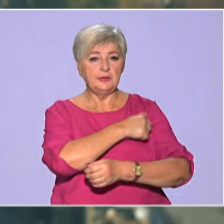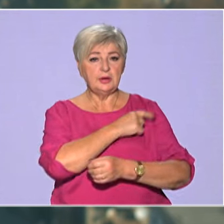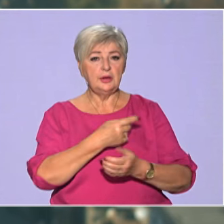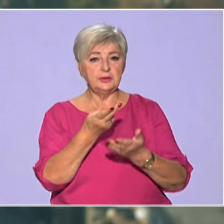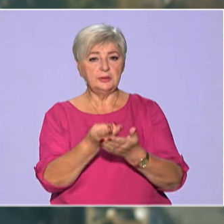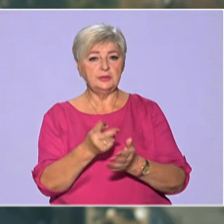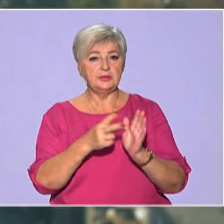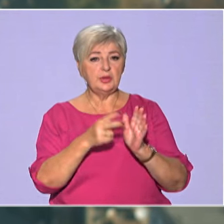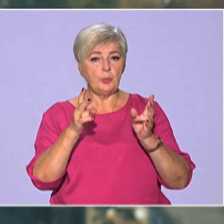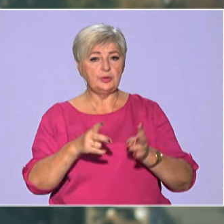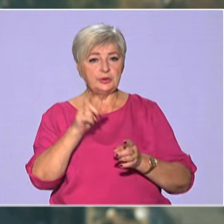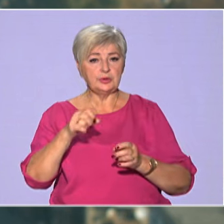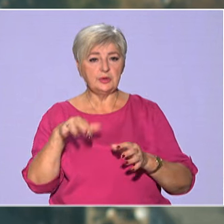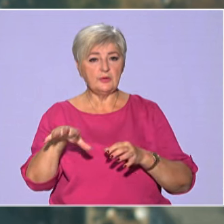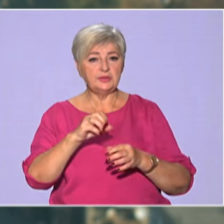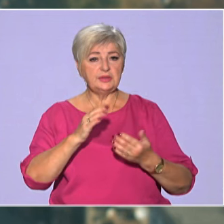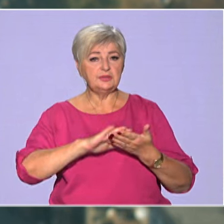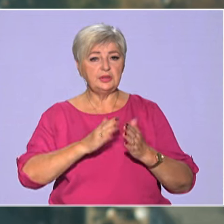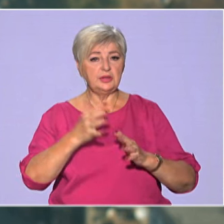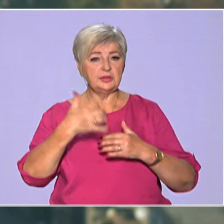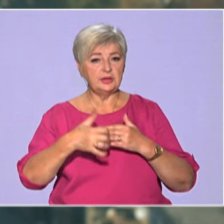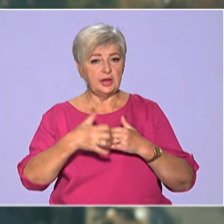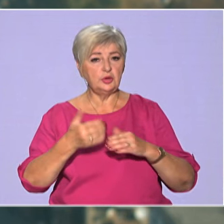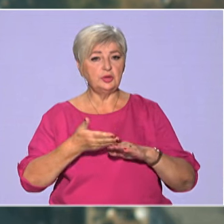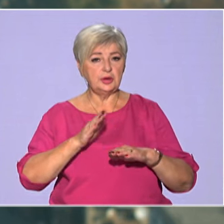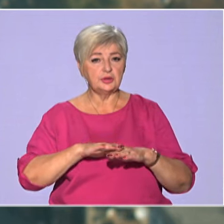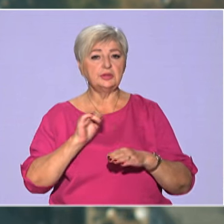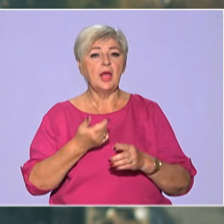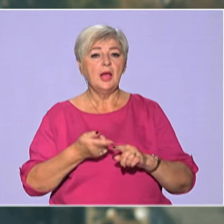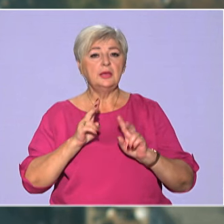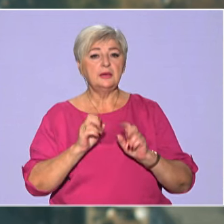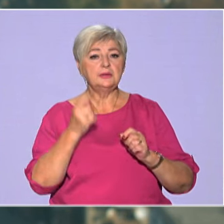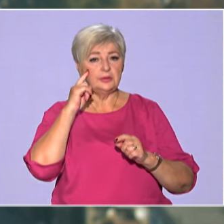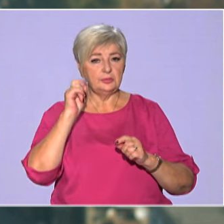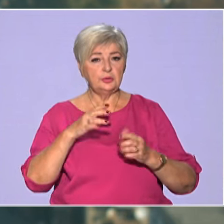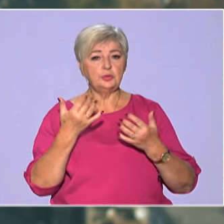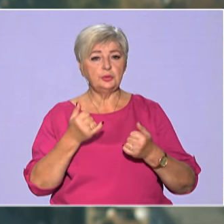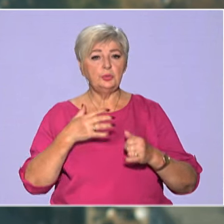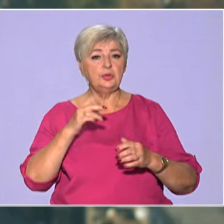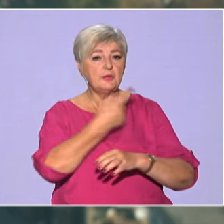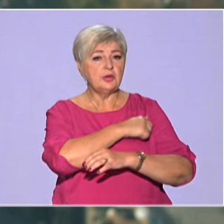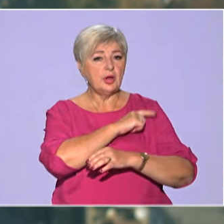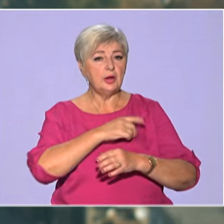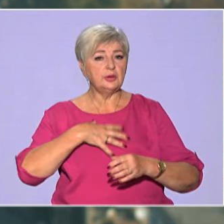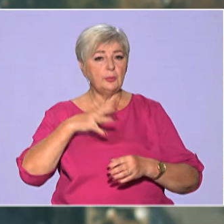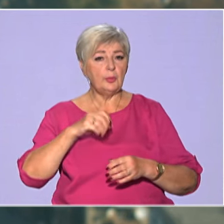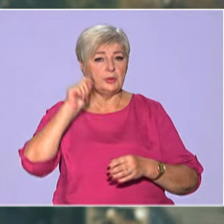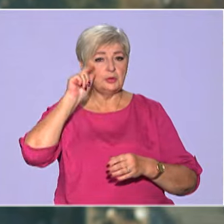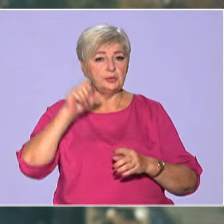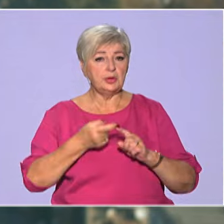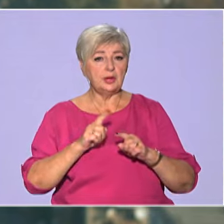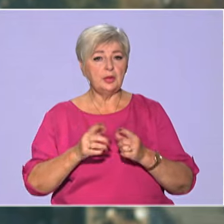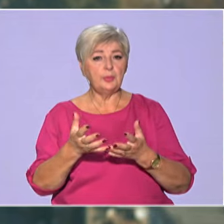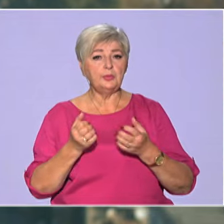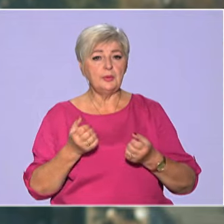сім постраждалих. Всі у стані середньої тяжкості. І як стало відомо, сьогодні у лікарні помер чоловік, який отримав поранення під